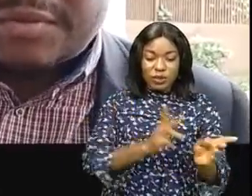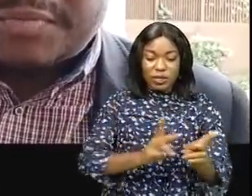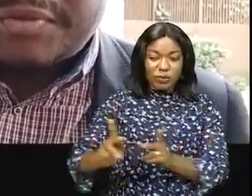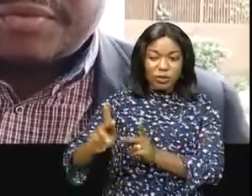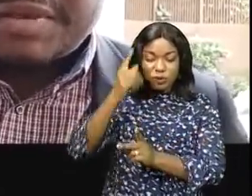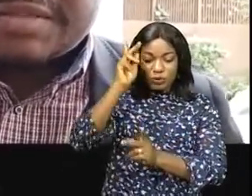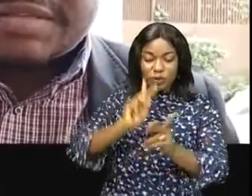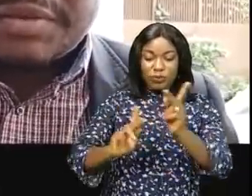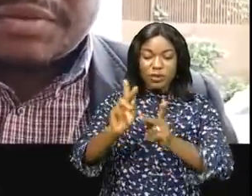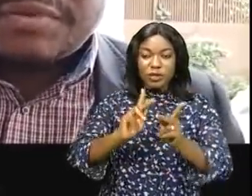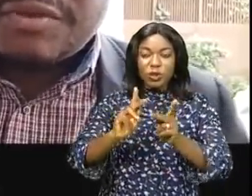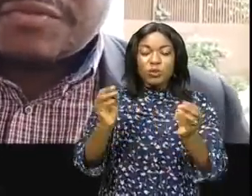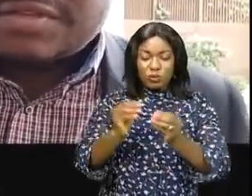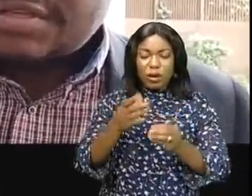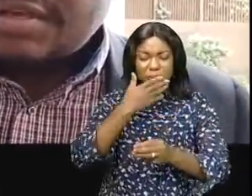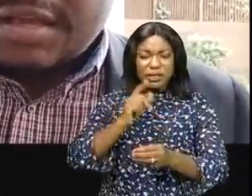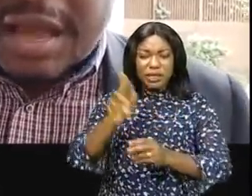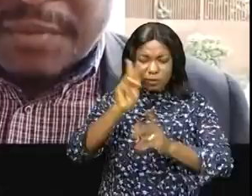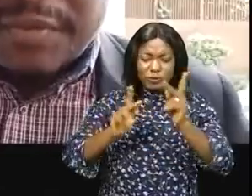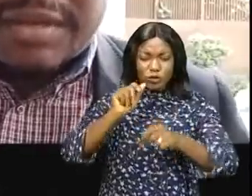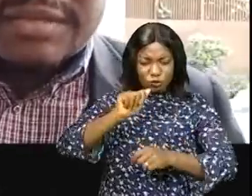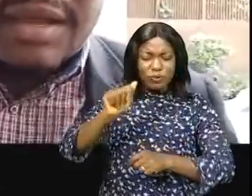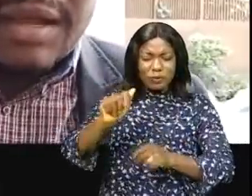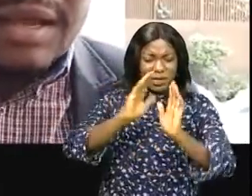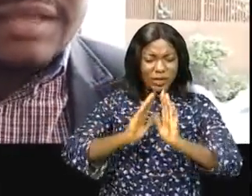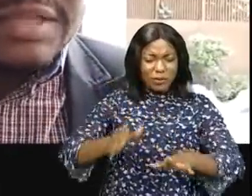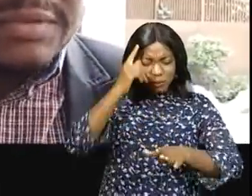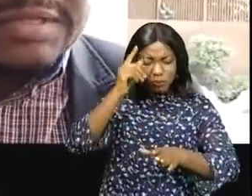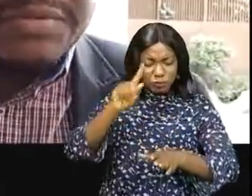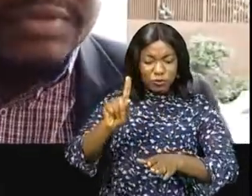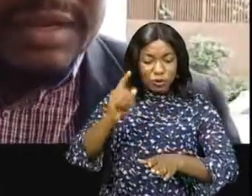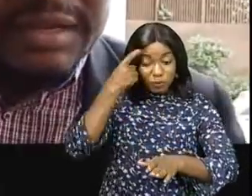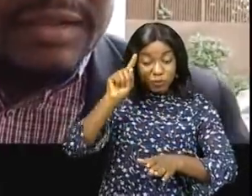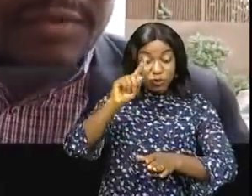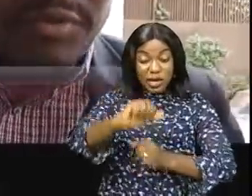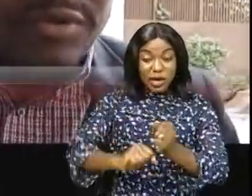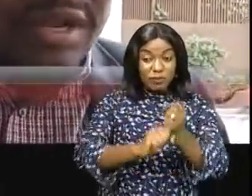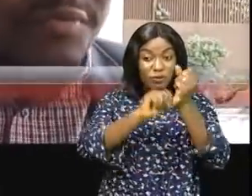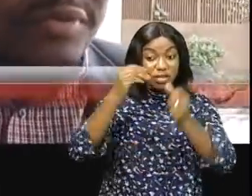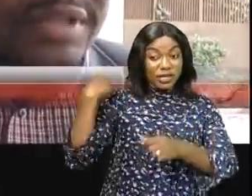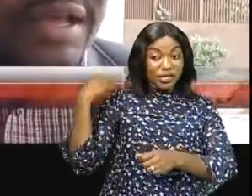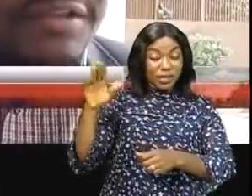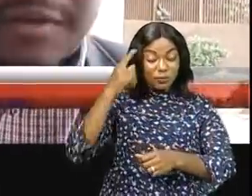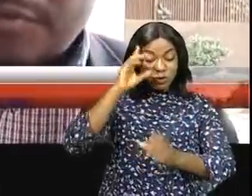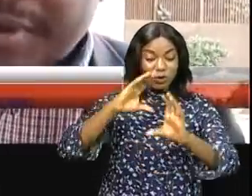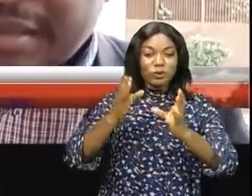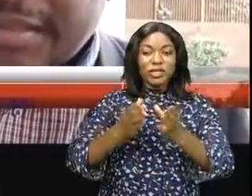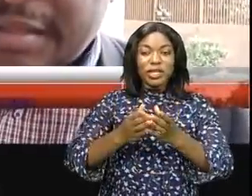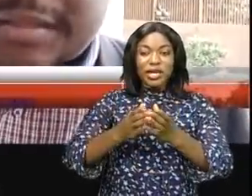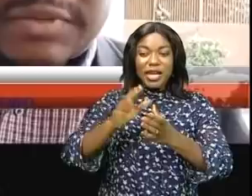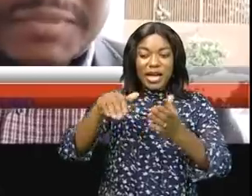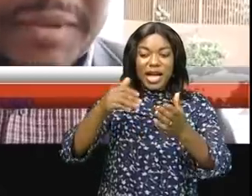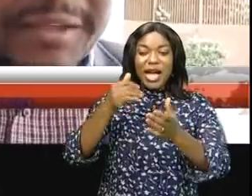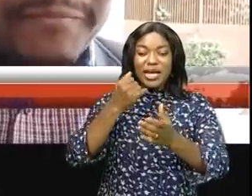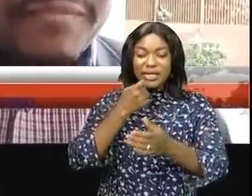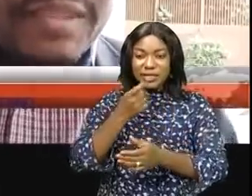aux leaders d'opinion parce que c'est eux qui doivent aussi appuyer l'état à exécuter ça sur terrain pour que la communauté arrive à comprendre que